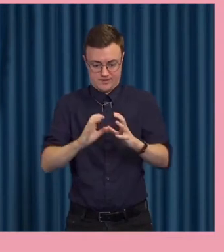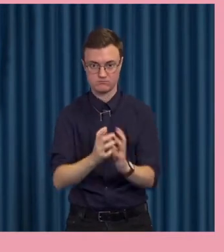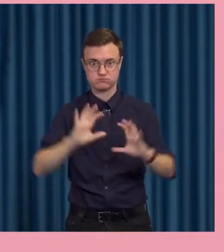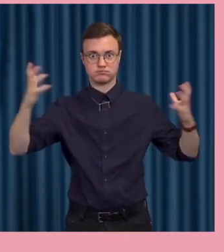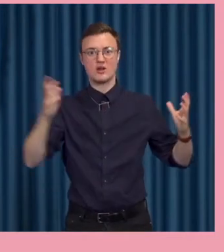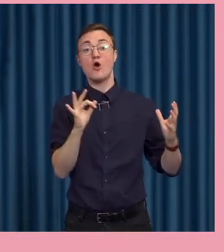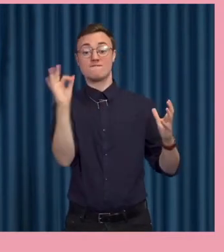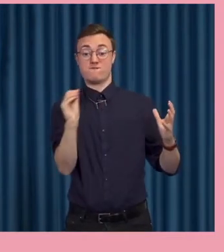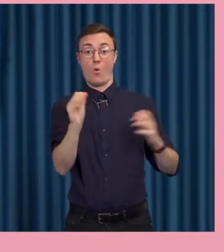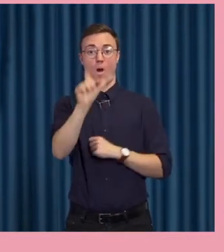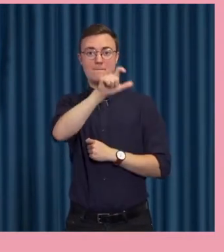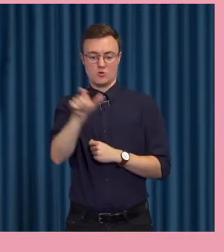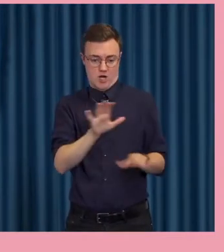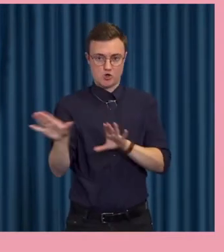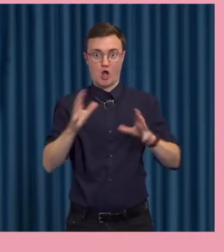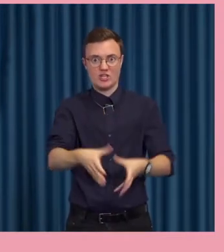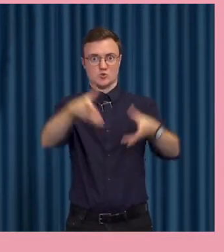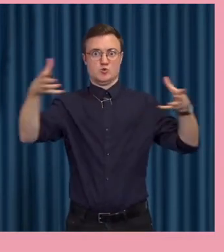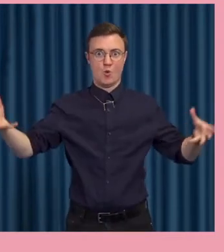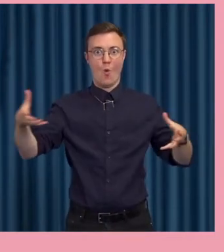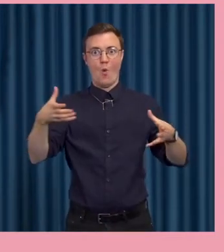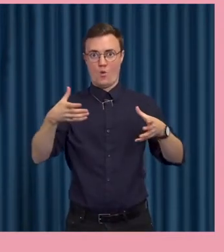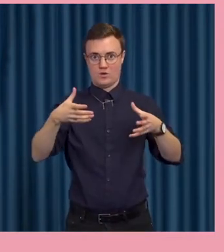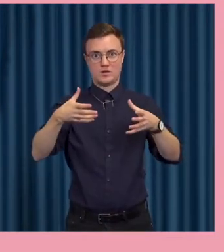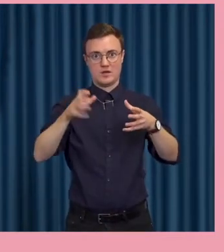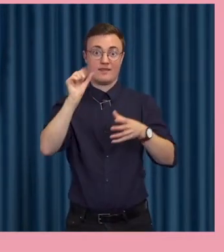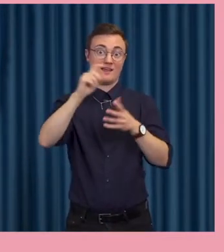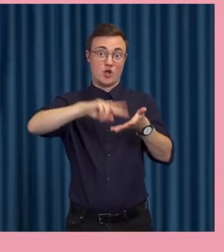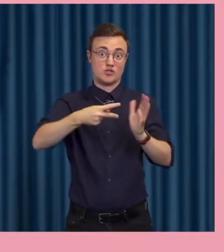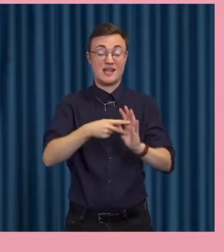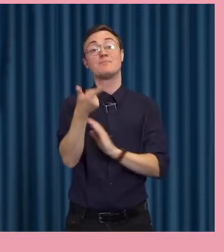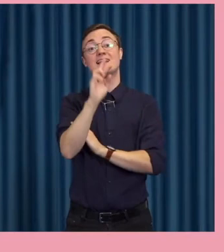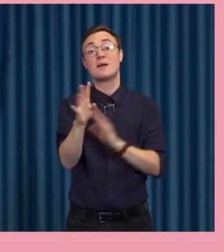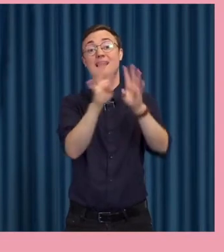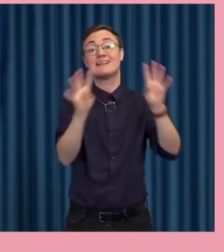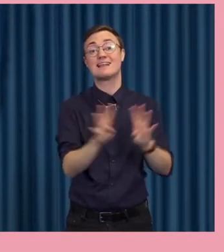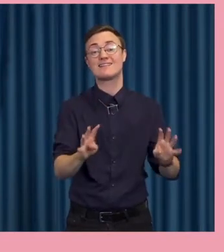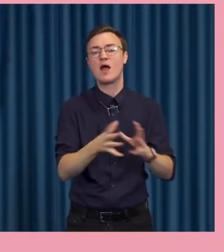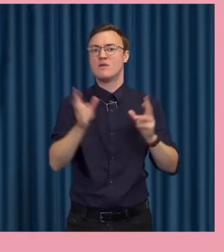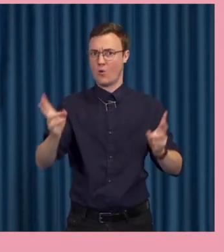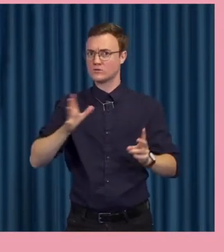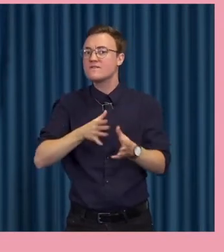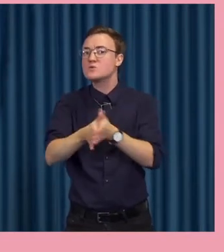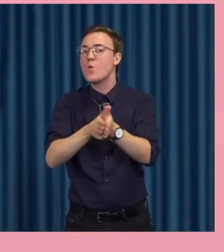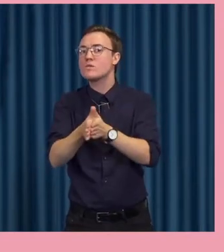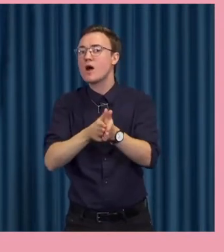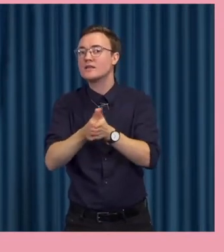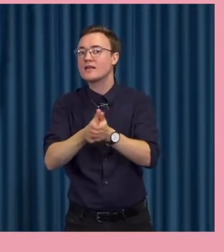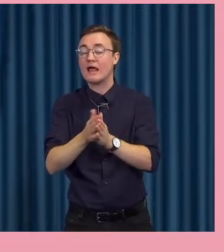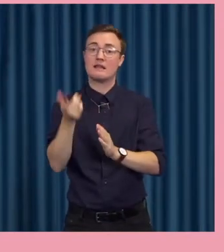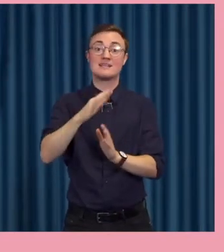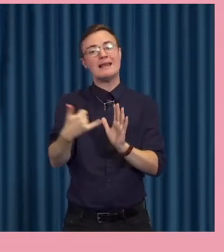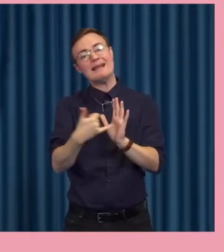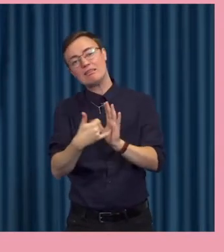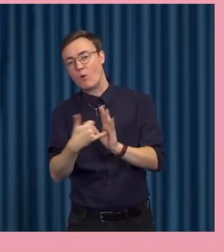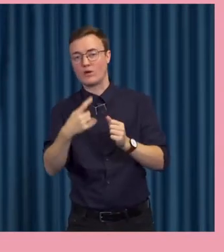aktörer som sköter någonting som funkar för väldigt många, som internet. Men det är också några utmaningar, framförallt i att titta på innehåll och